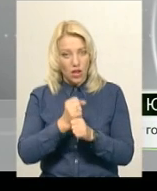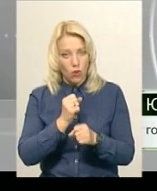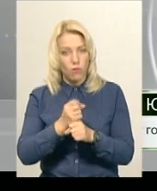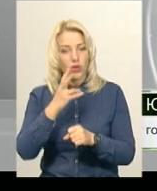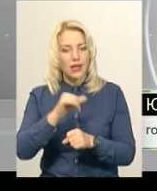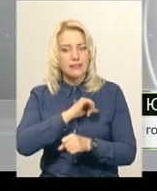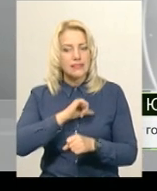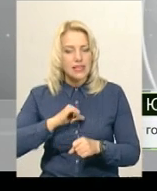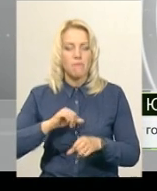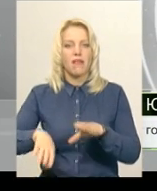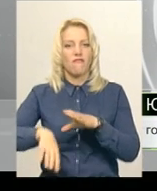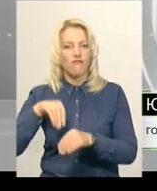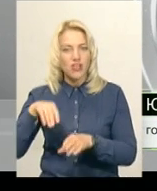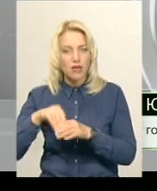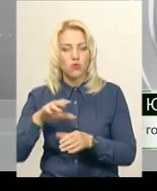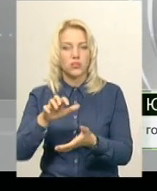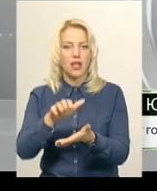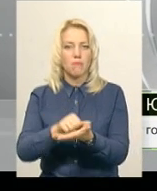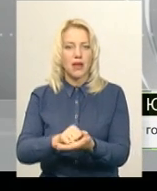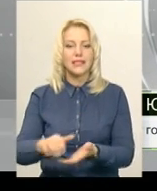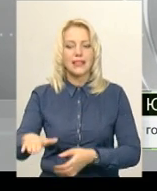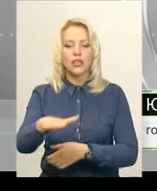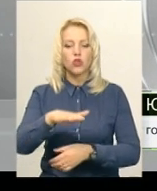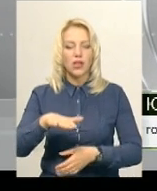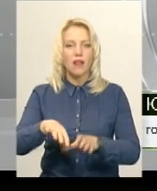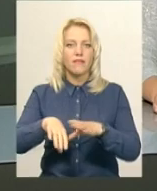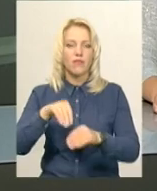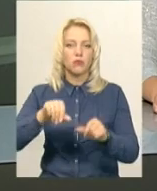безпосереднього вибору займаються територіальні виборчі комісії.